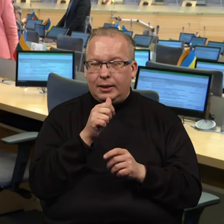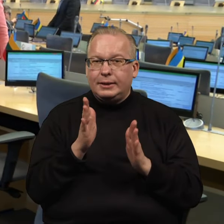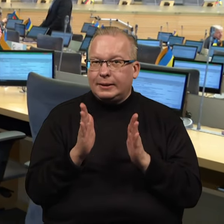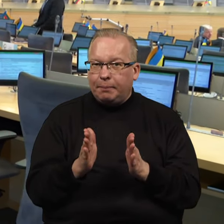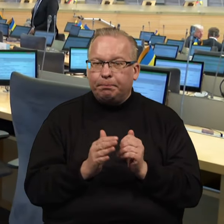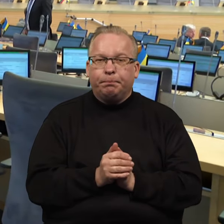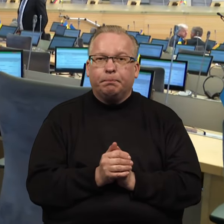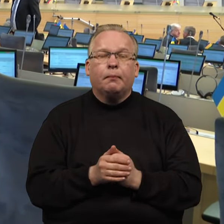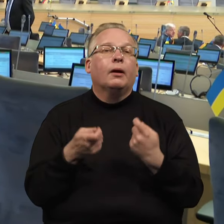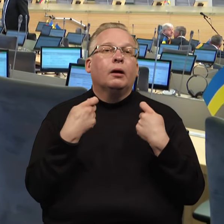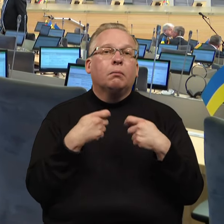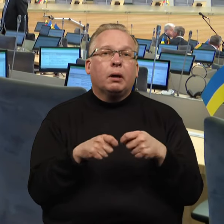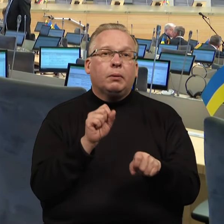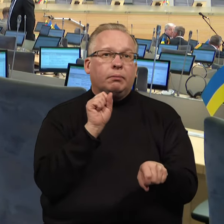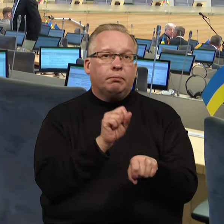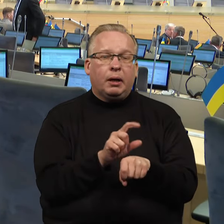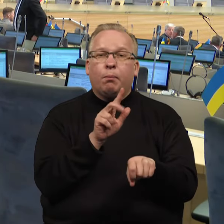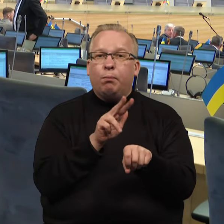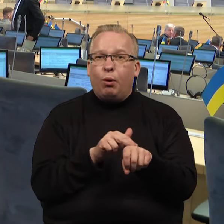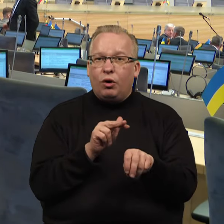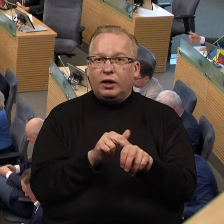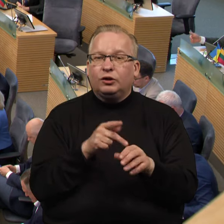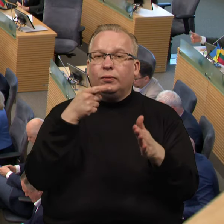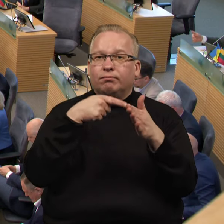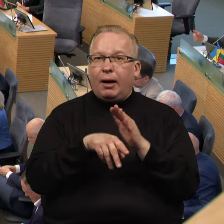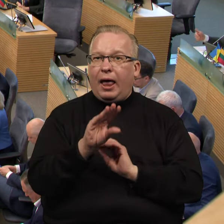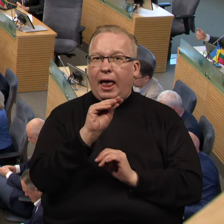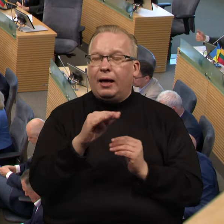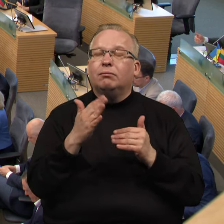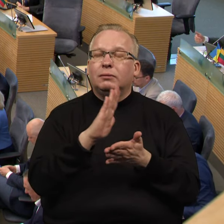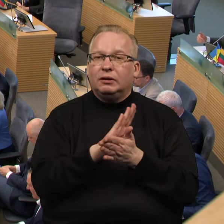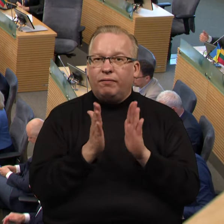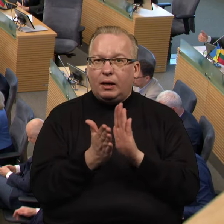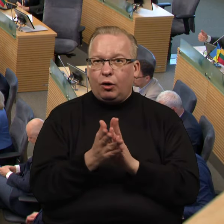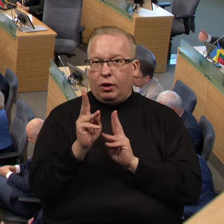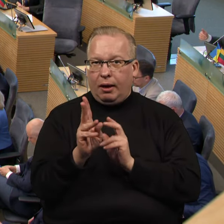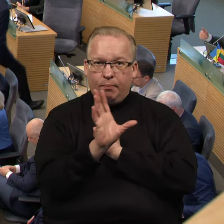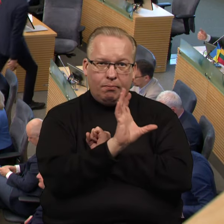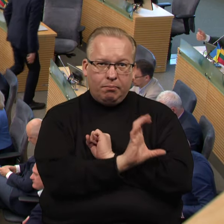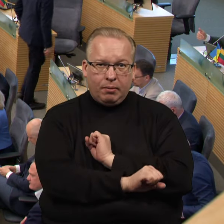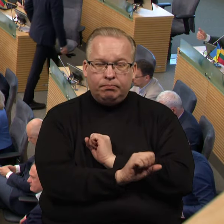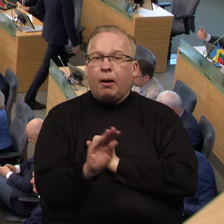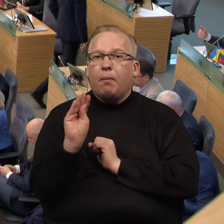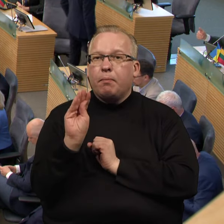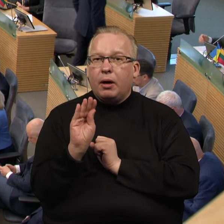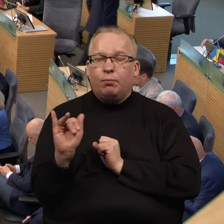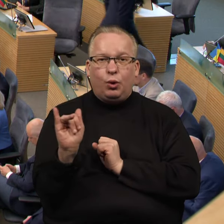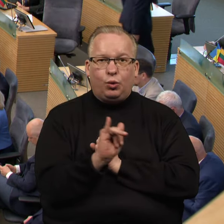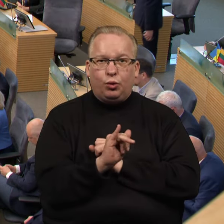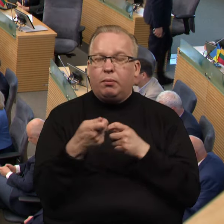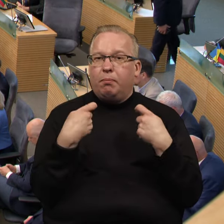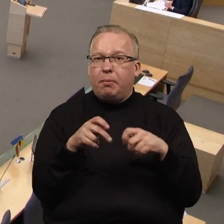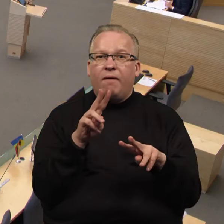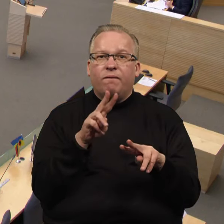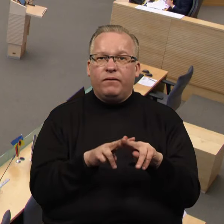Prekybininkai taip pat įpareigoti per policijos elektroninių paslaugų sistemą iki lapkarčio pabaigos pranešti, kuriuose platinimo